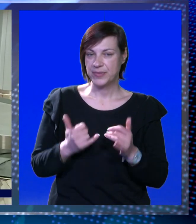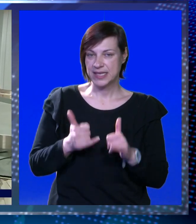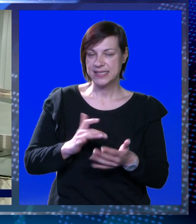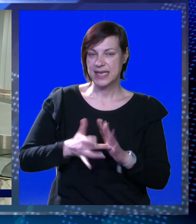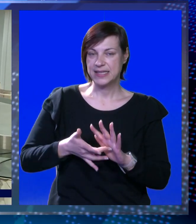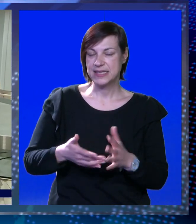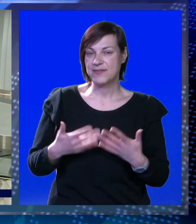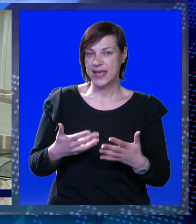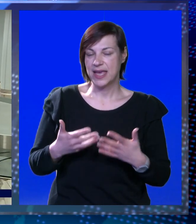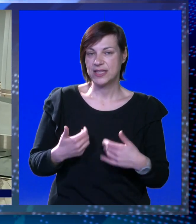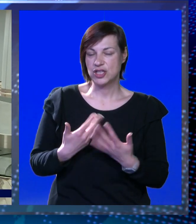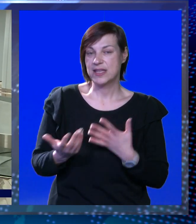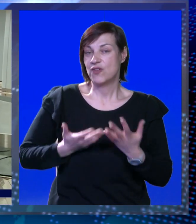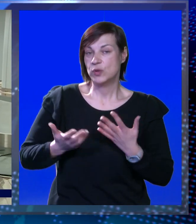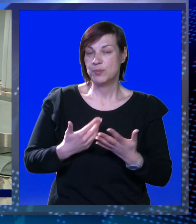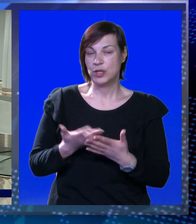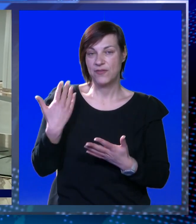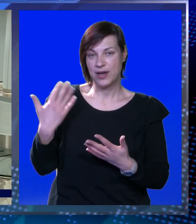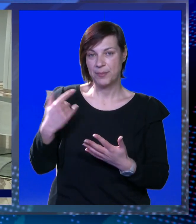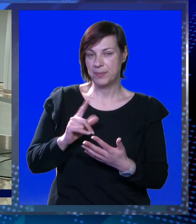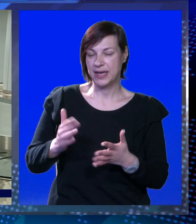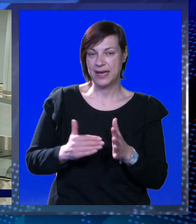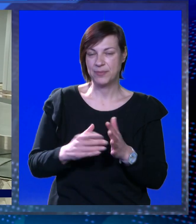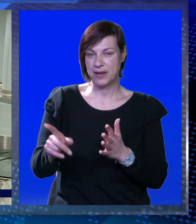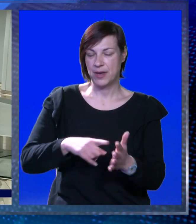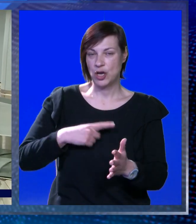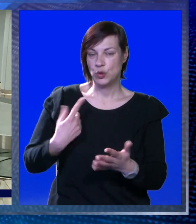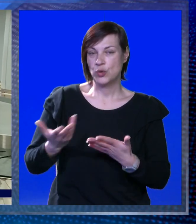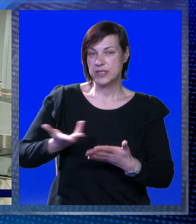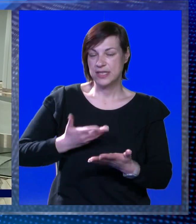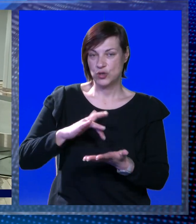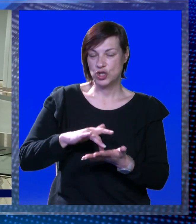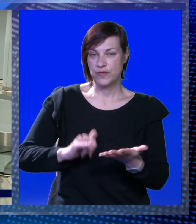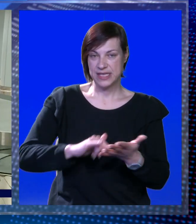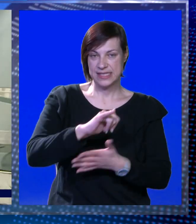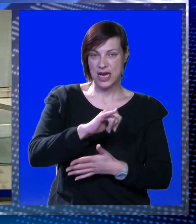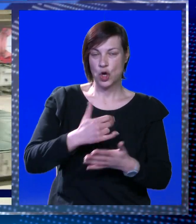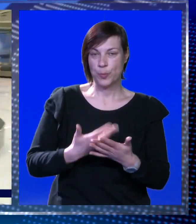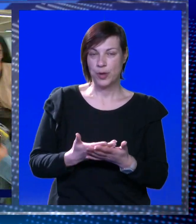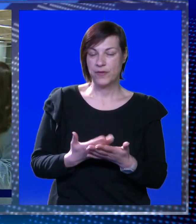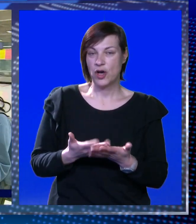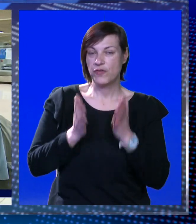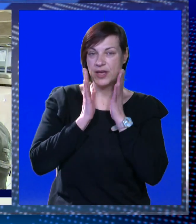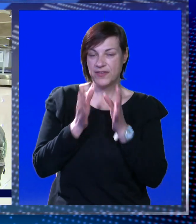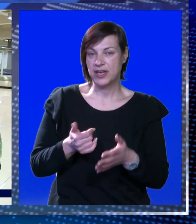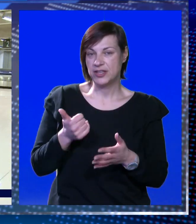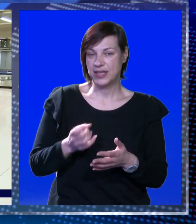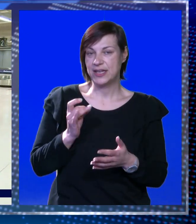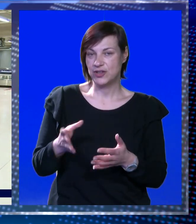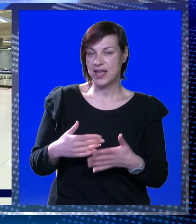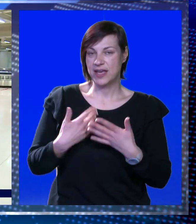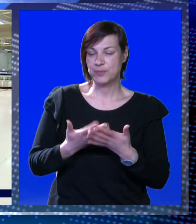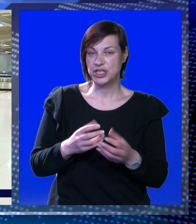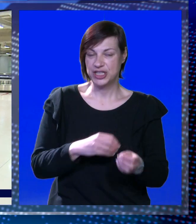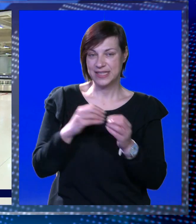Sad je sve jako jednostavno. Uzbudljivo nam je bilo. Nije nam trebalo dugo za doći ovdje iz Rakoplova. Ovo je vjerovatno jedan